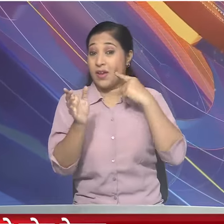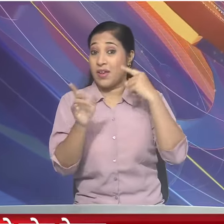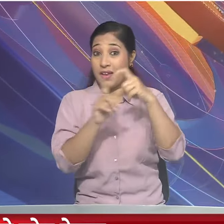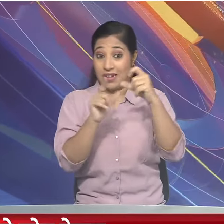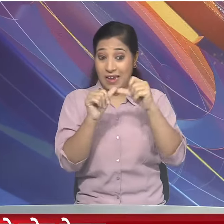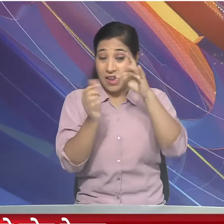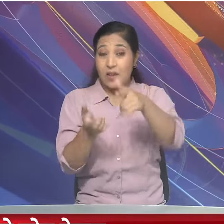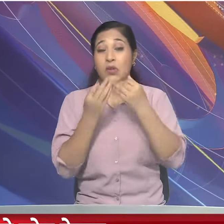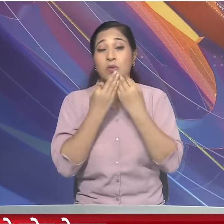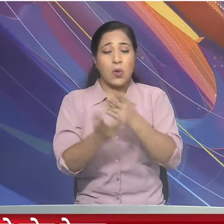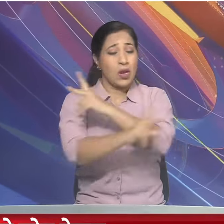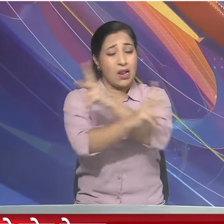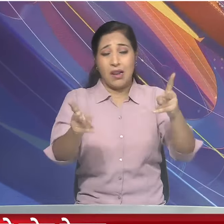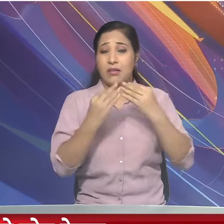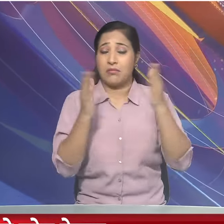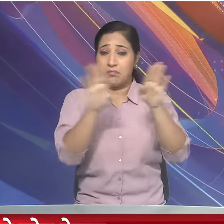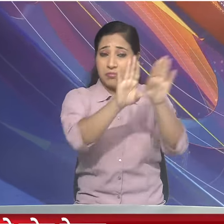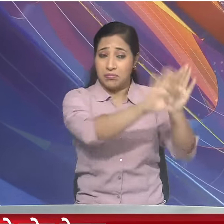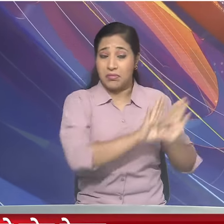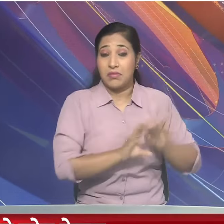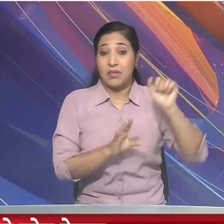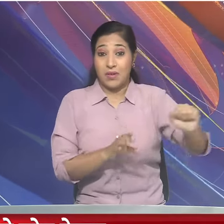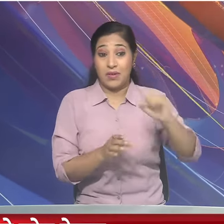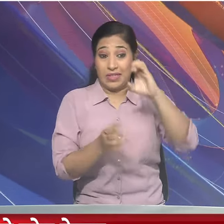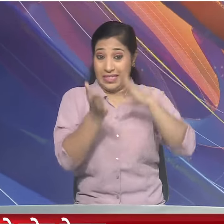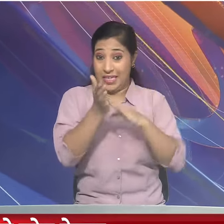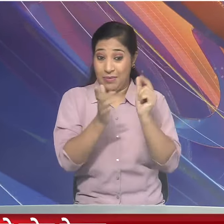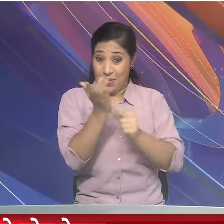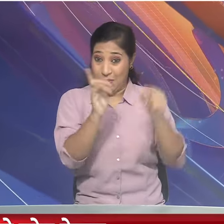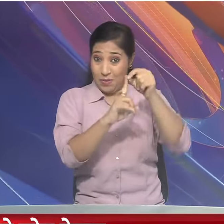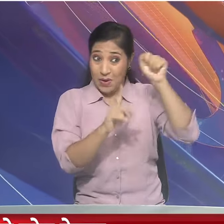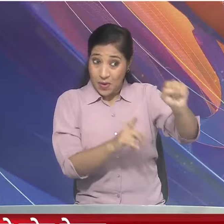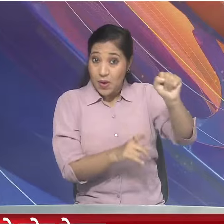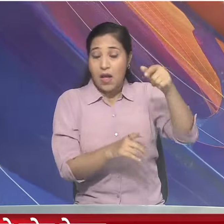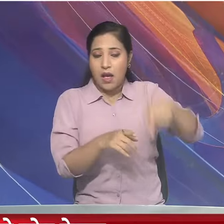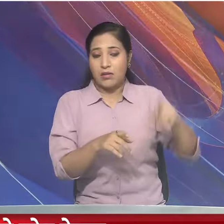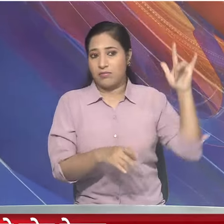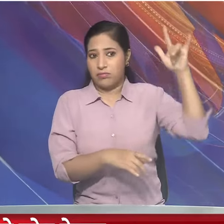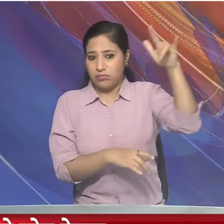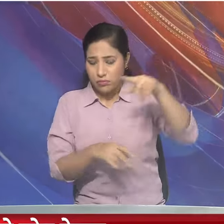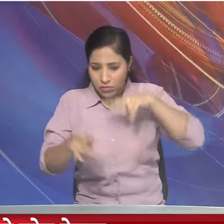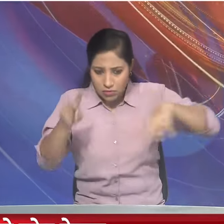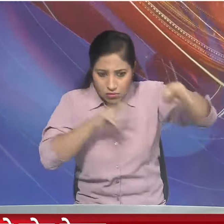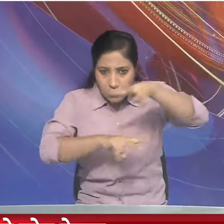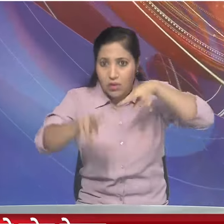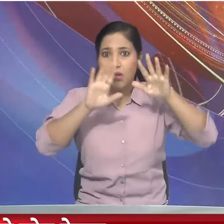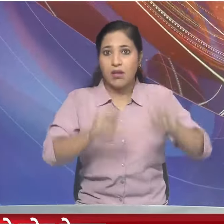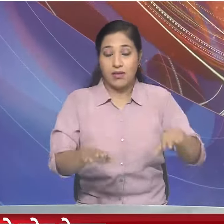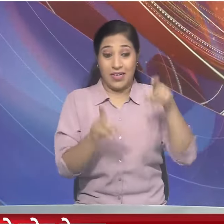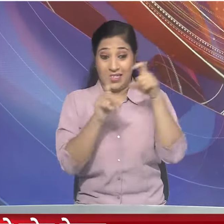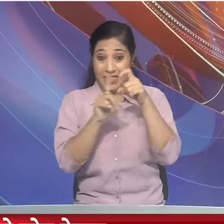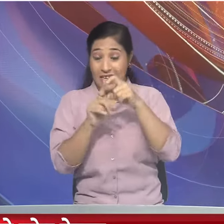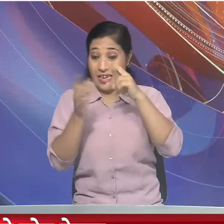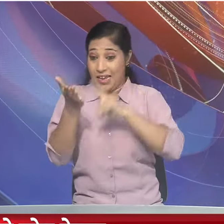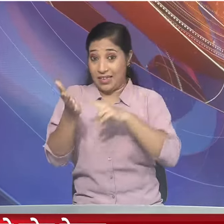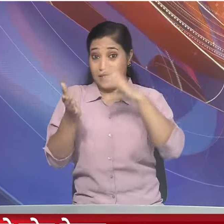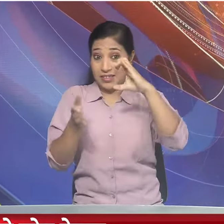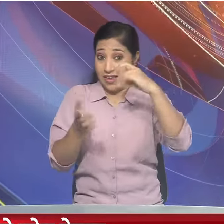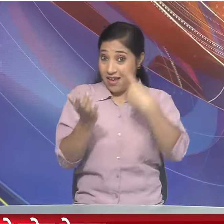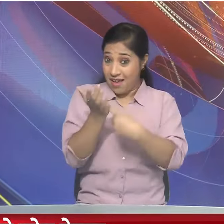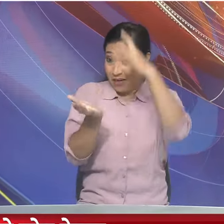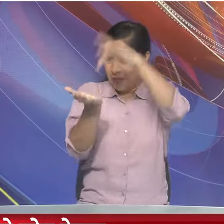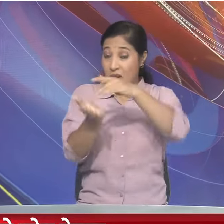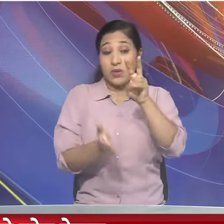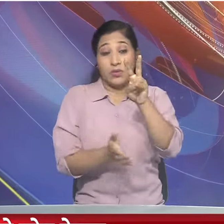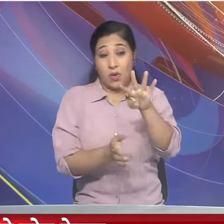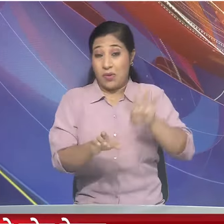मुख्यमंत्री योगी आधितनाथ बाल प्रभावी तक शेत्रों का करेंगे हवाई सर्वेक्षन वहें दिल्ली NCR में पिसले 24 घंटे